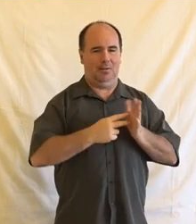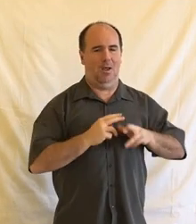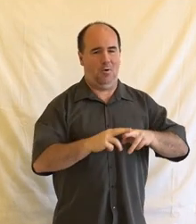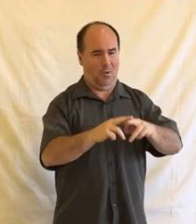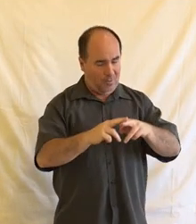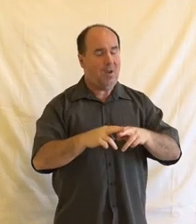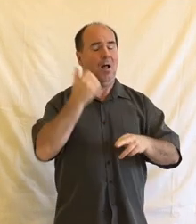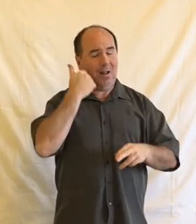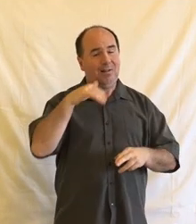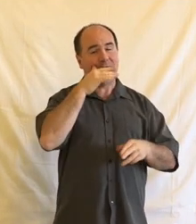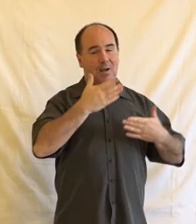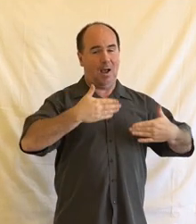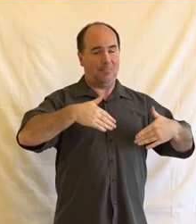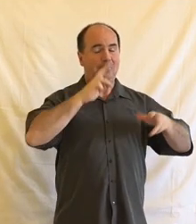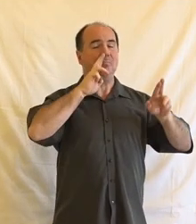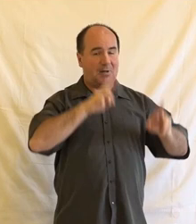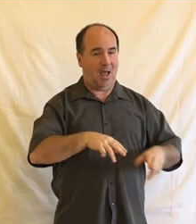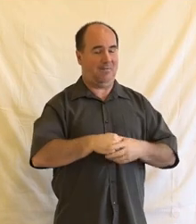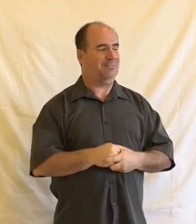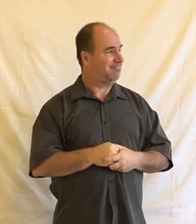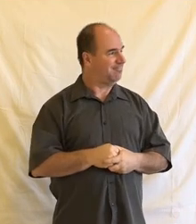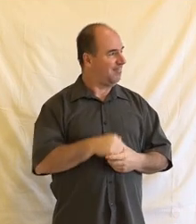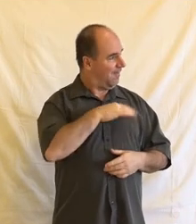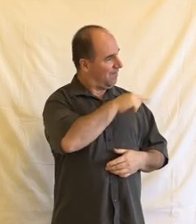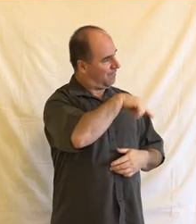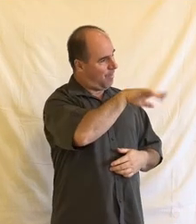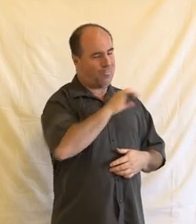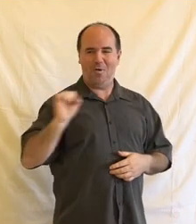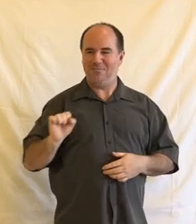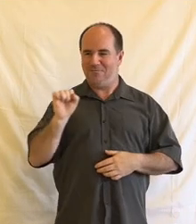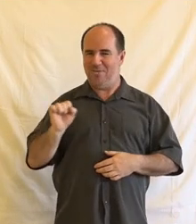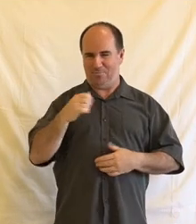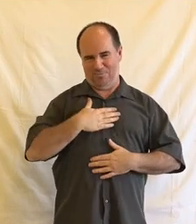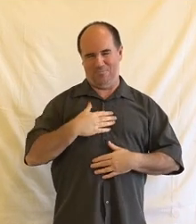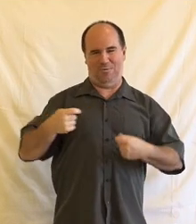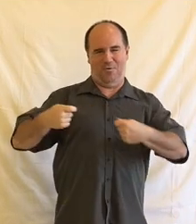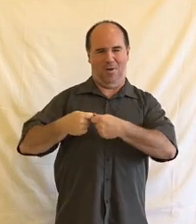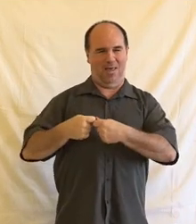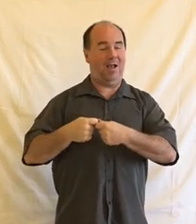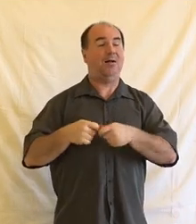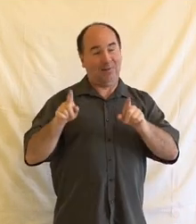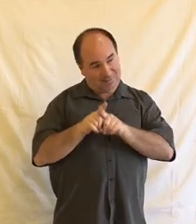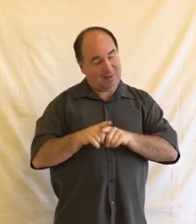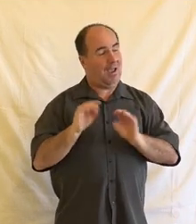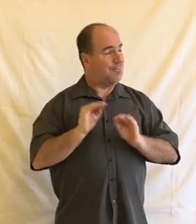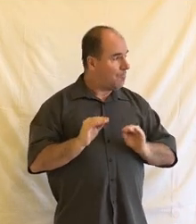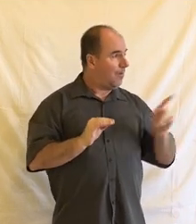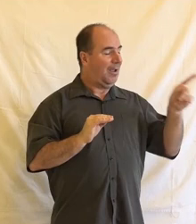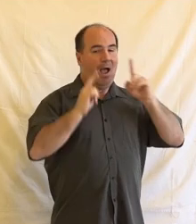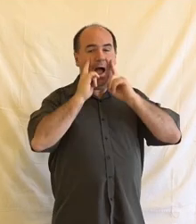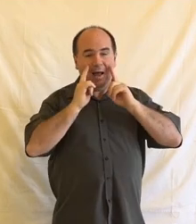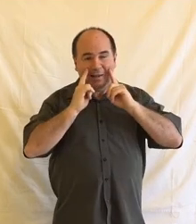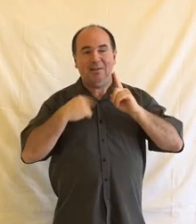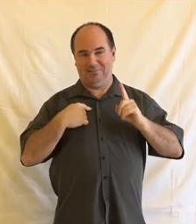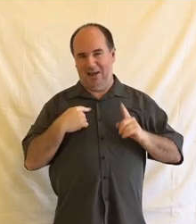lidská práva. Musím říct, že to je v tomto výboru i kolega. A že i vlastně Monika Hanich je v tomto výboru. Já a náš